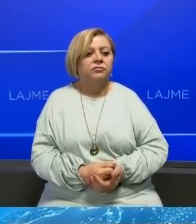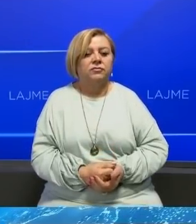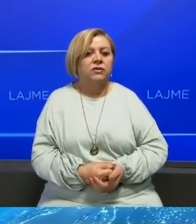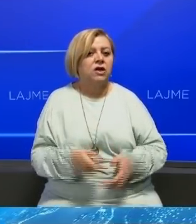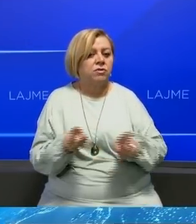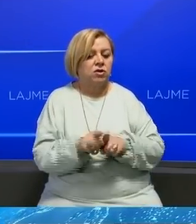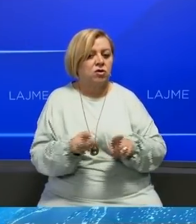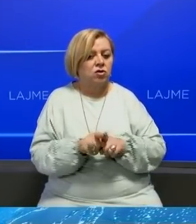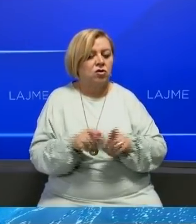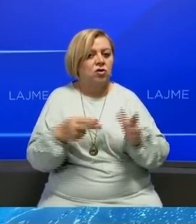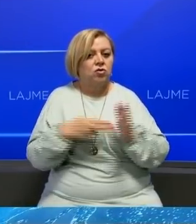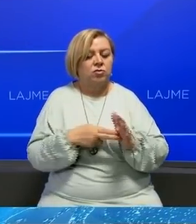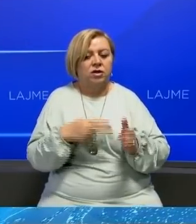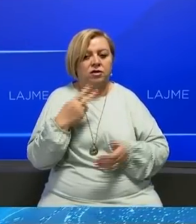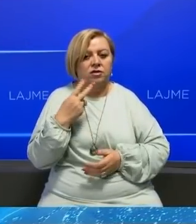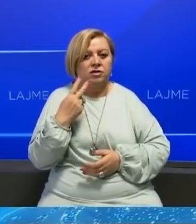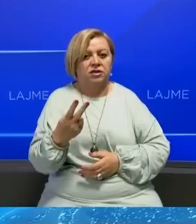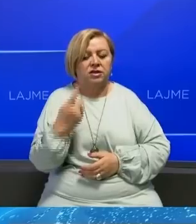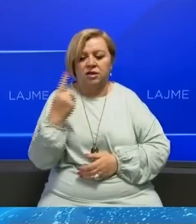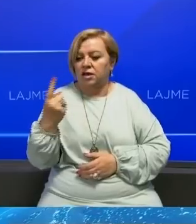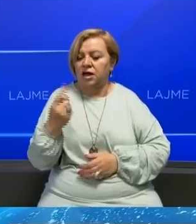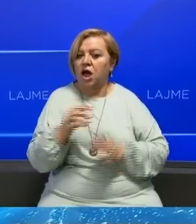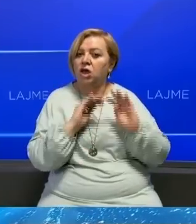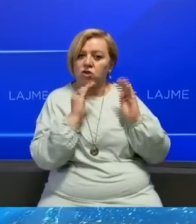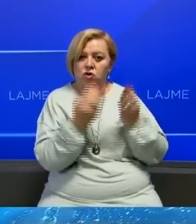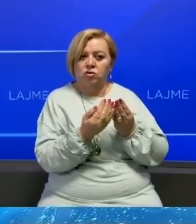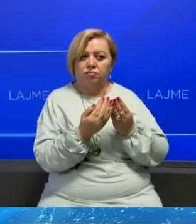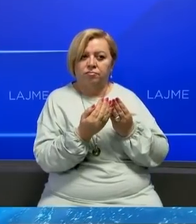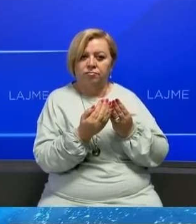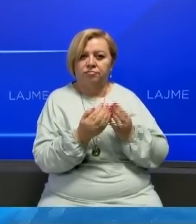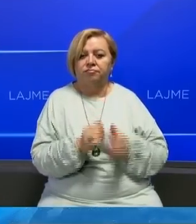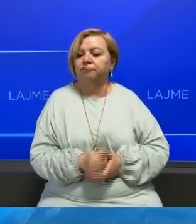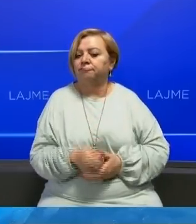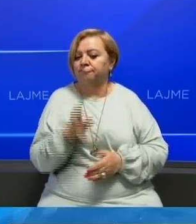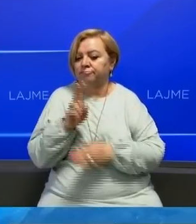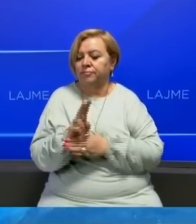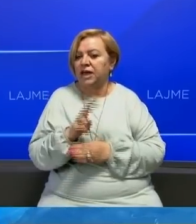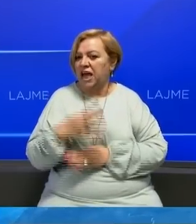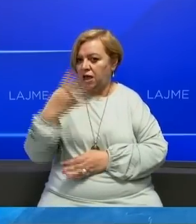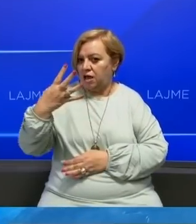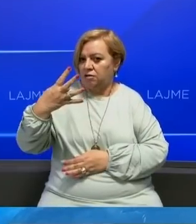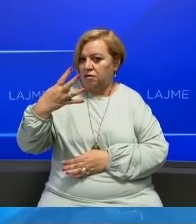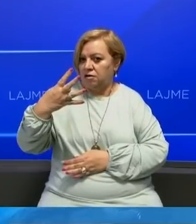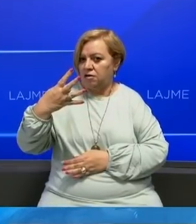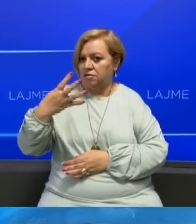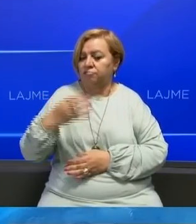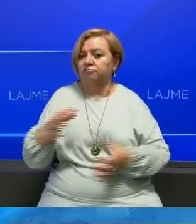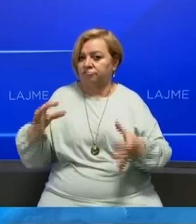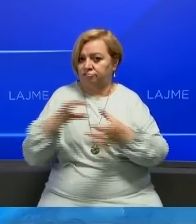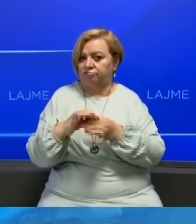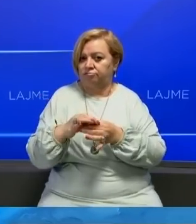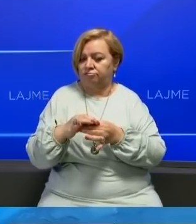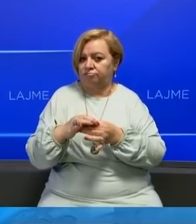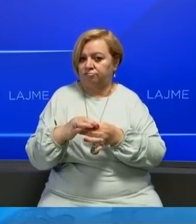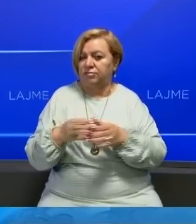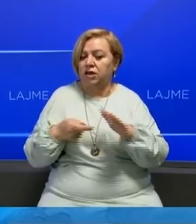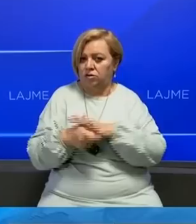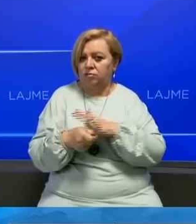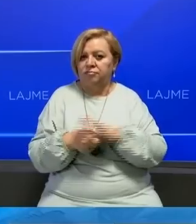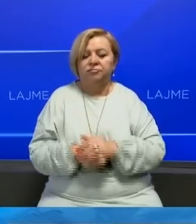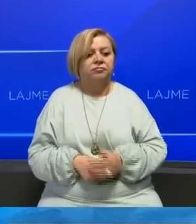pashtu gjatë vitit 2021 agjënsia ka, është duke i trajtuar, dhe ka të raste që lidhen me sinjalizim të jashtëm.